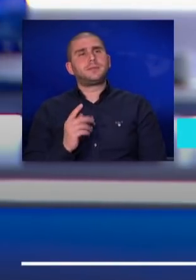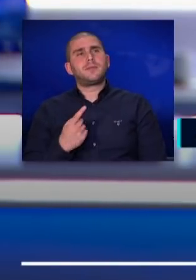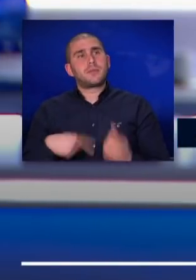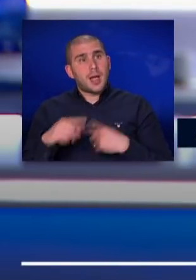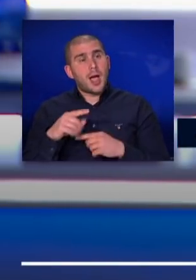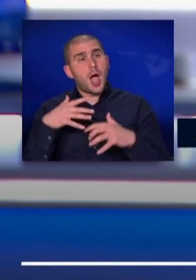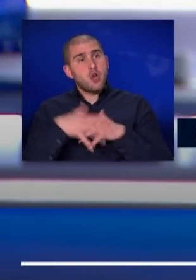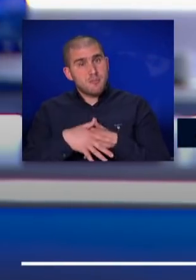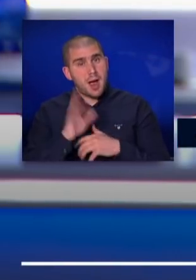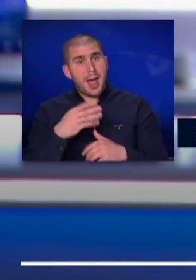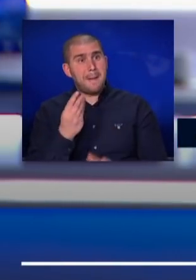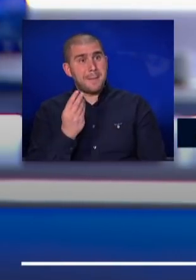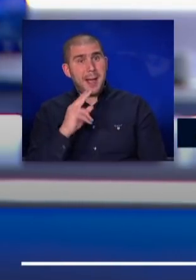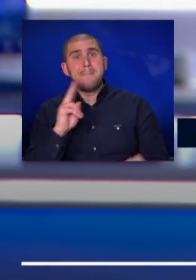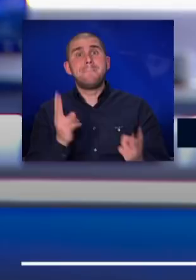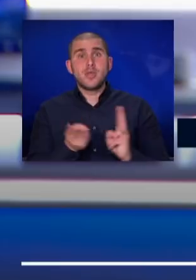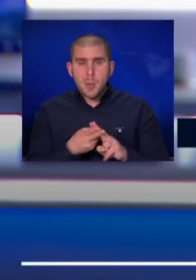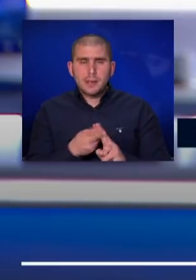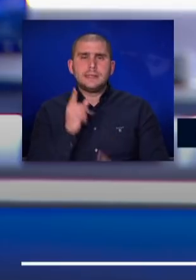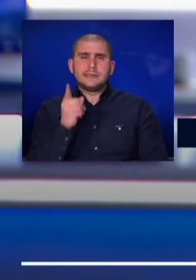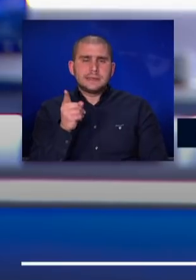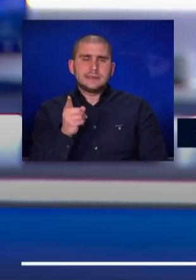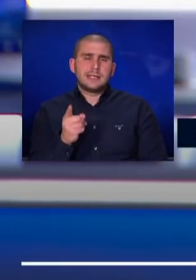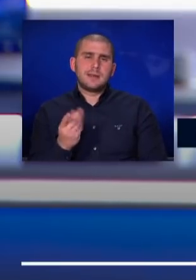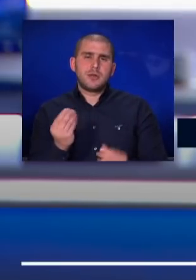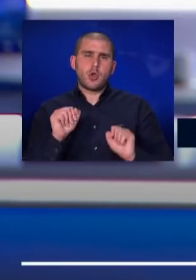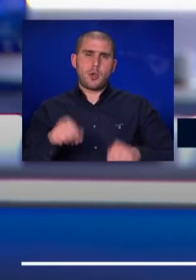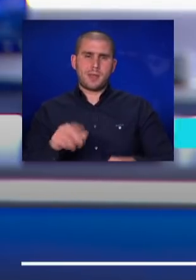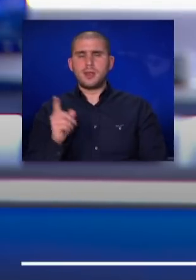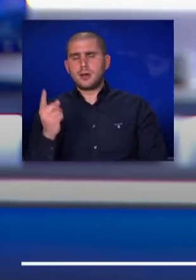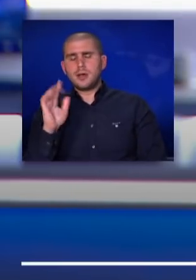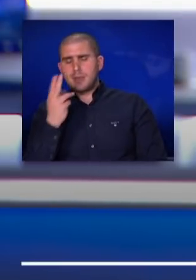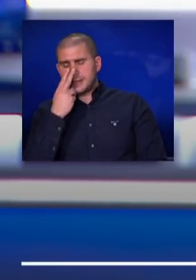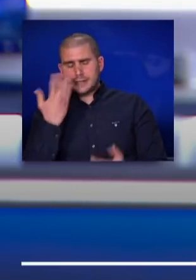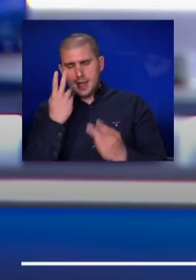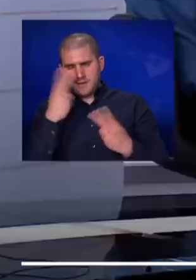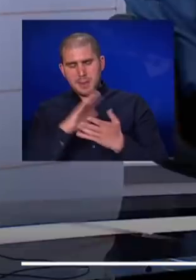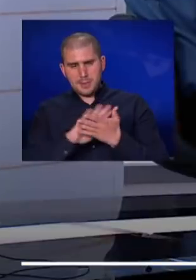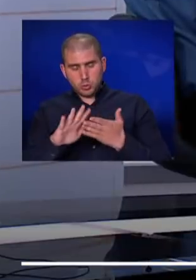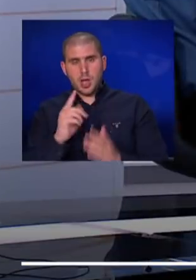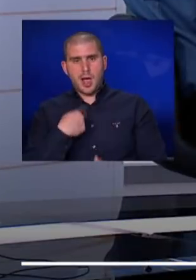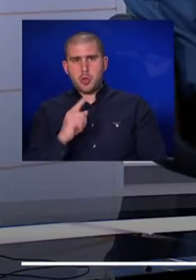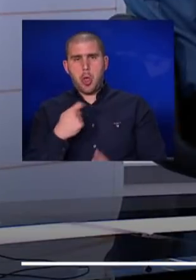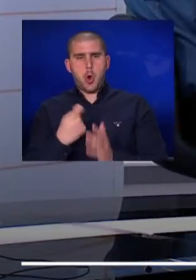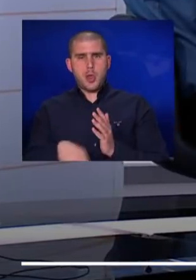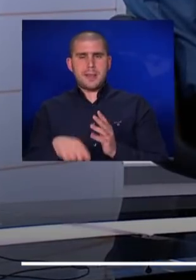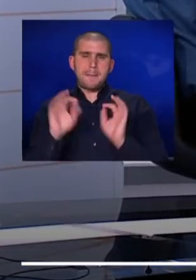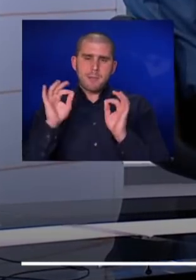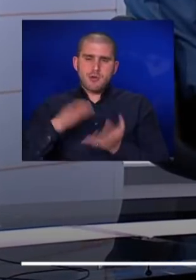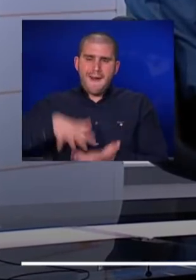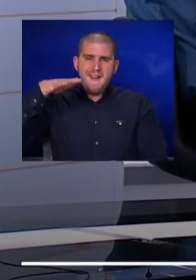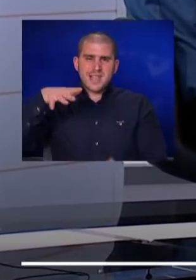ההשפעה שלו על המחיר הבינלאומי היא הגורם הדומיננטי. בוא נפשט את זה. זה לא שאנחנו קונים את החווית